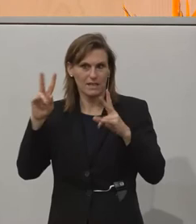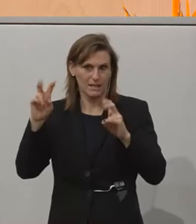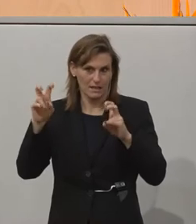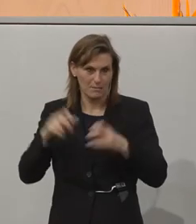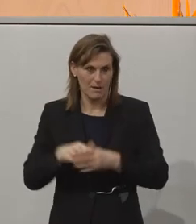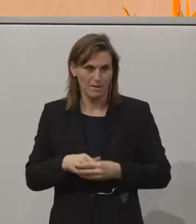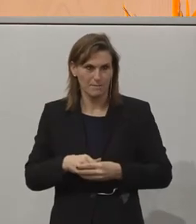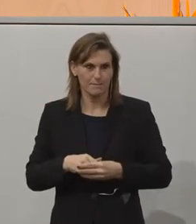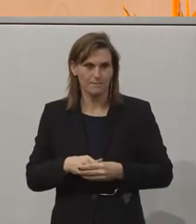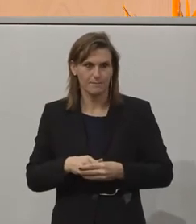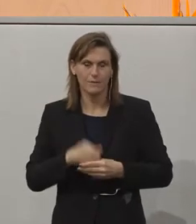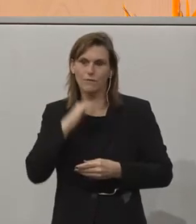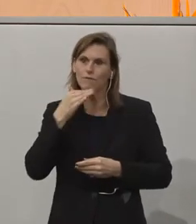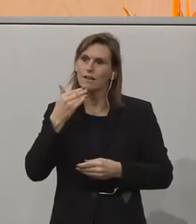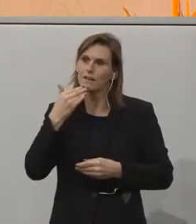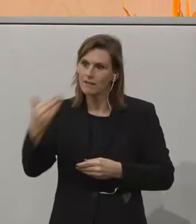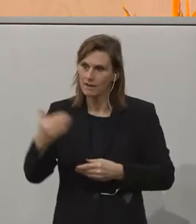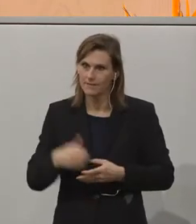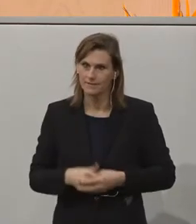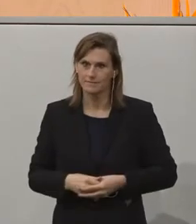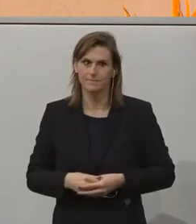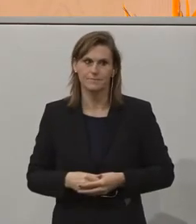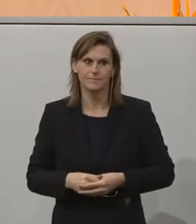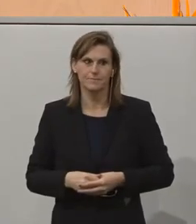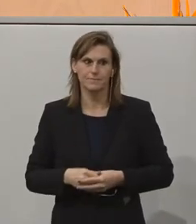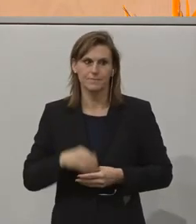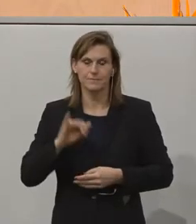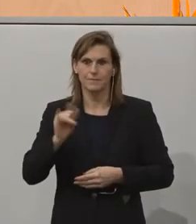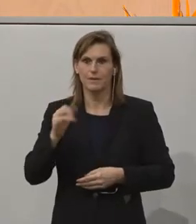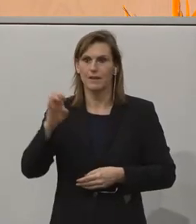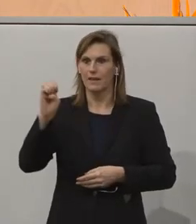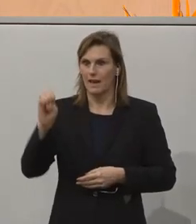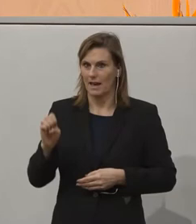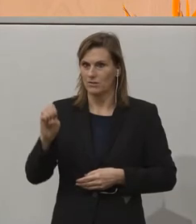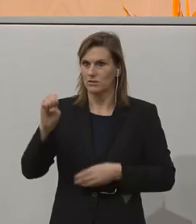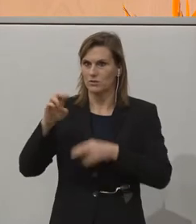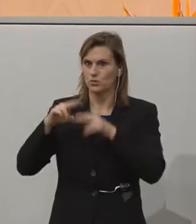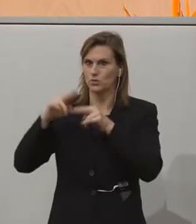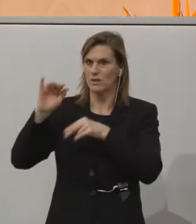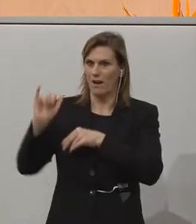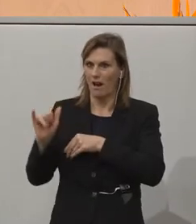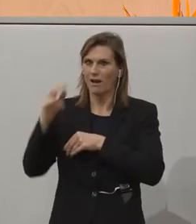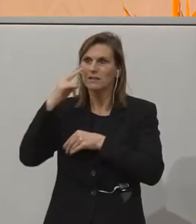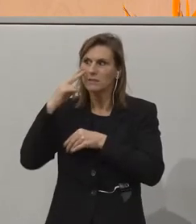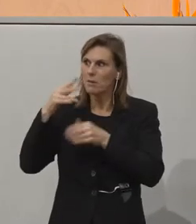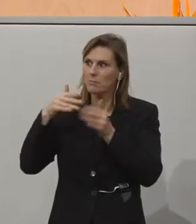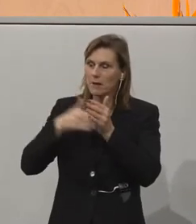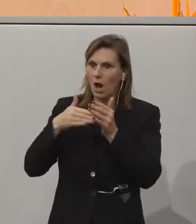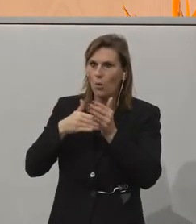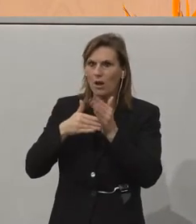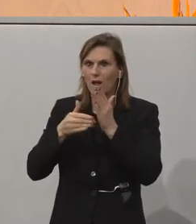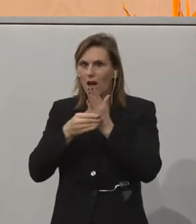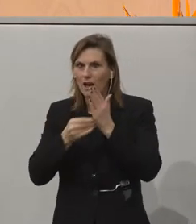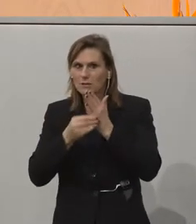Disabilities. Thank you. Yeah. Das heißt, wir haben gesehen, dass eine Zusammenarbeit absolut notwendig ist. Und wenn man die Expertise nutzt, die